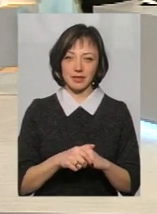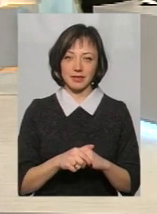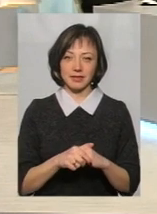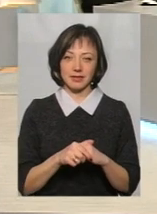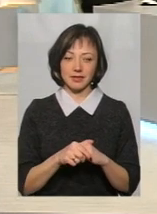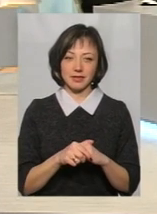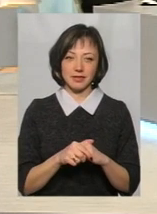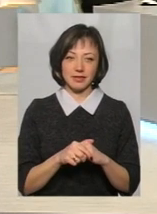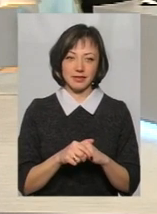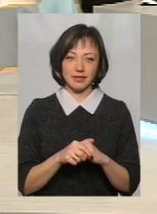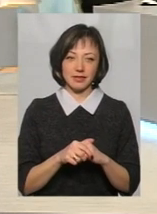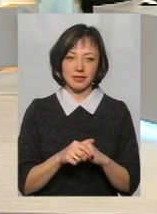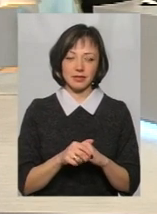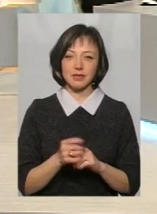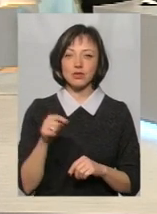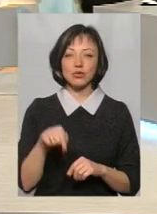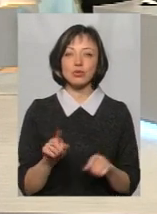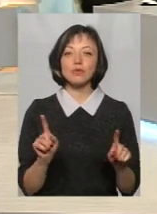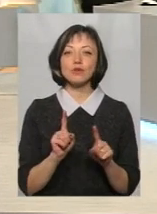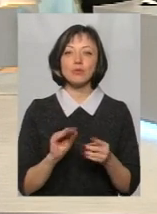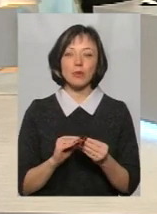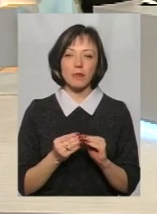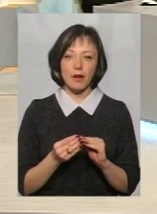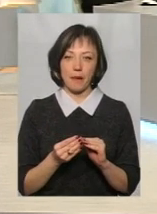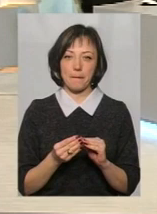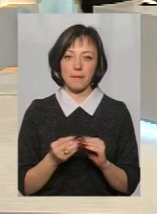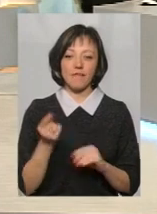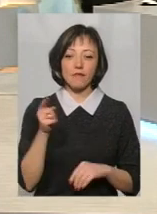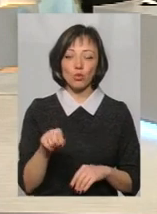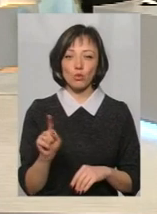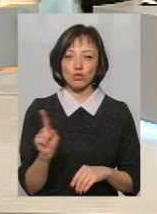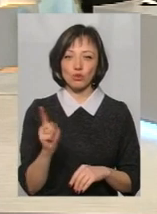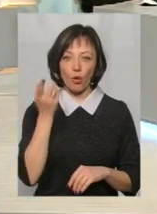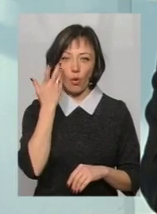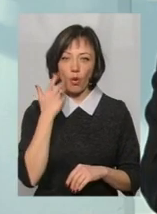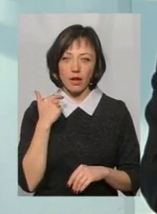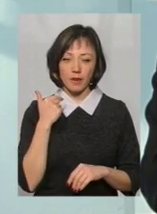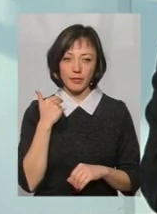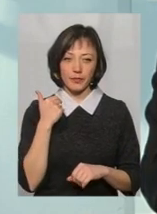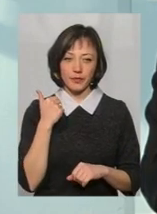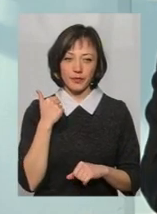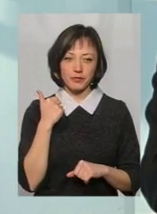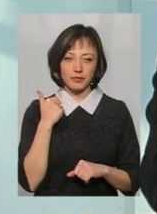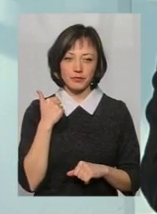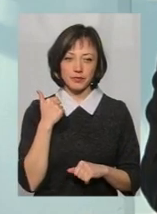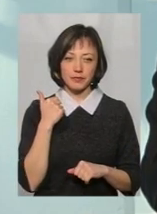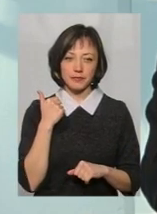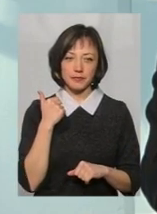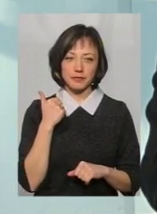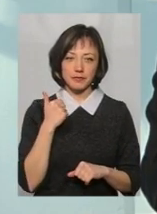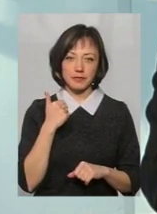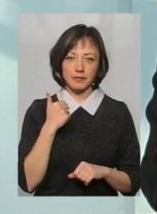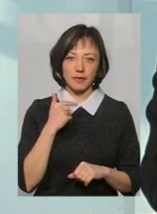І тут же ж в чому, якби, в тому, що, коли там